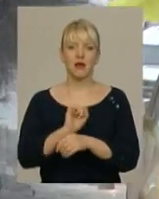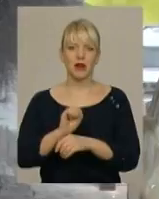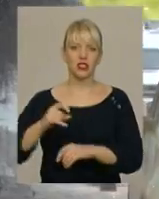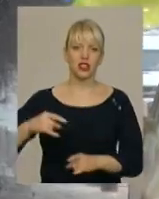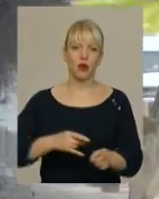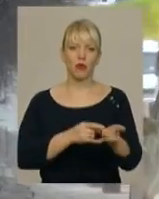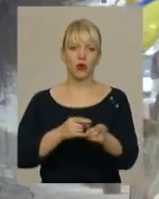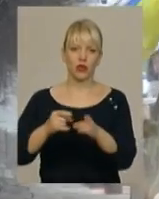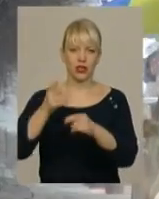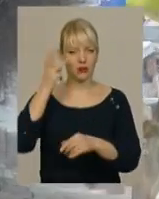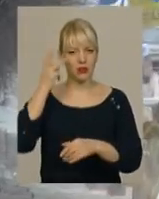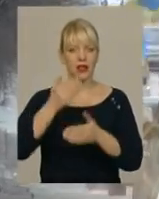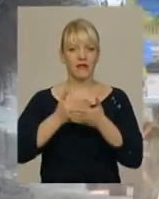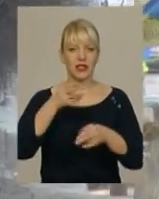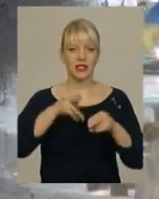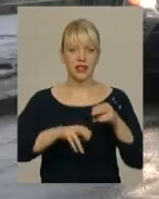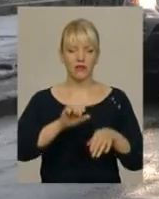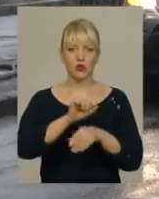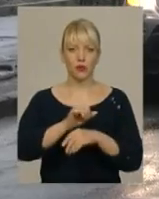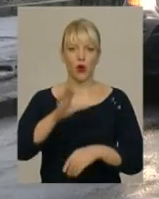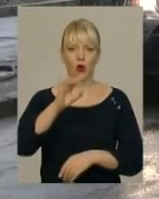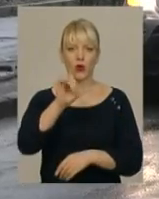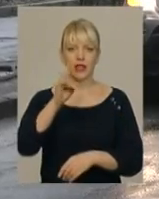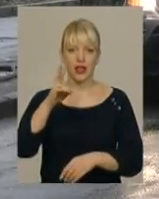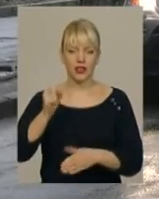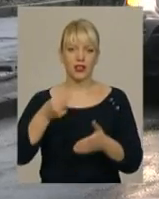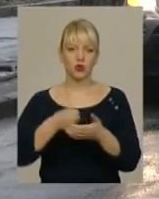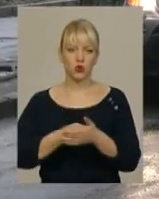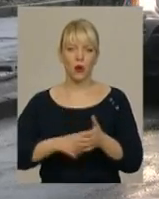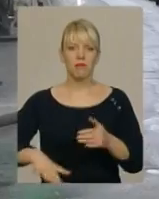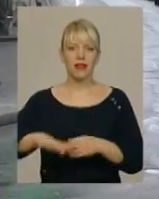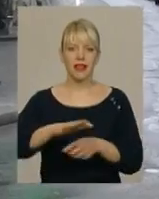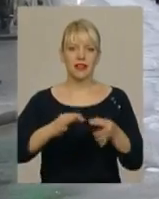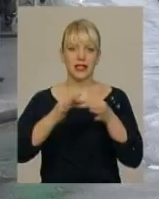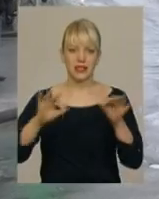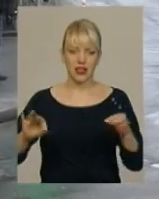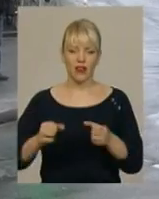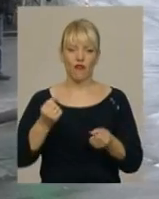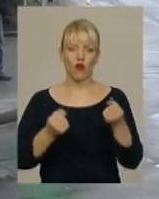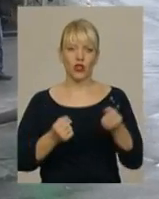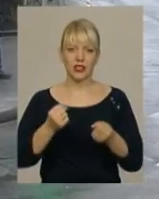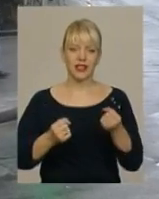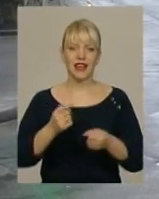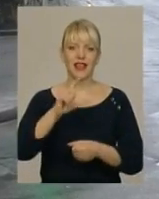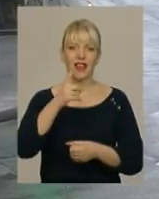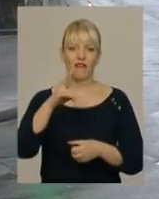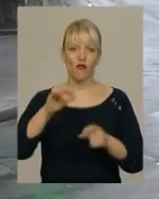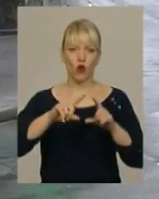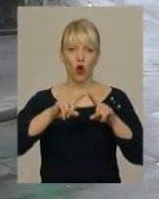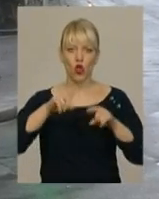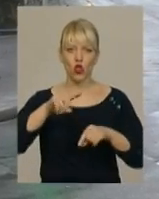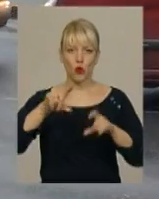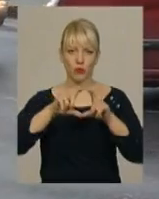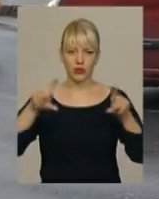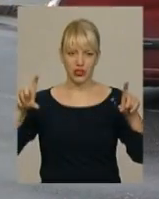Хмельницьким від кінцевої зупинки у мікрорайоні Озерна до Майдану Незалежності. Водії так званих євроблях вимагають у влади зробити